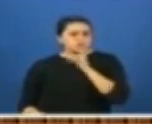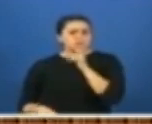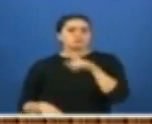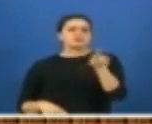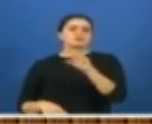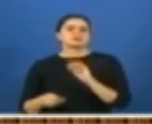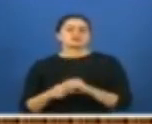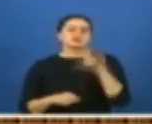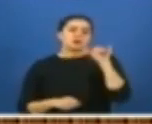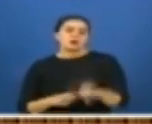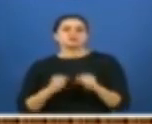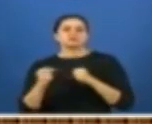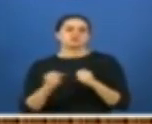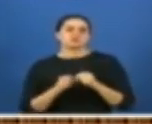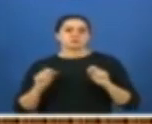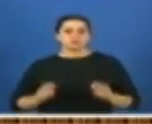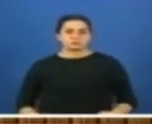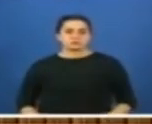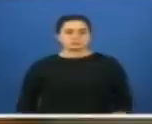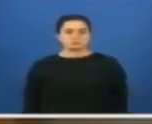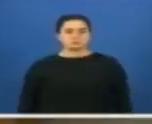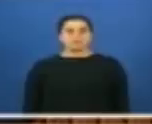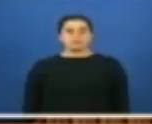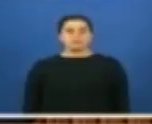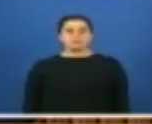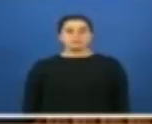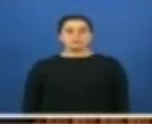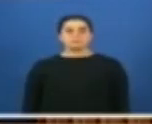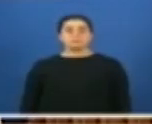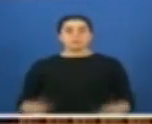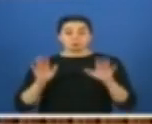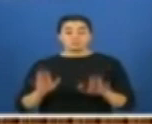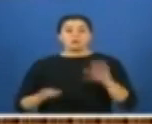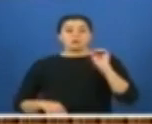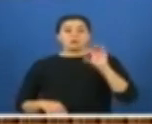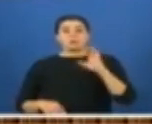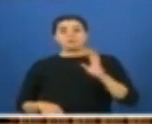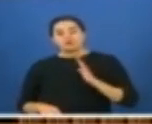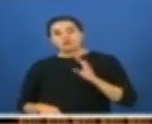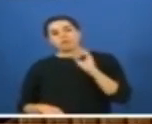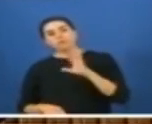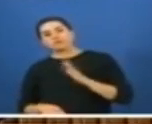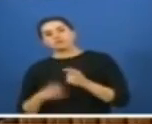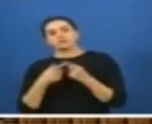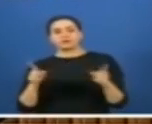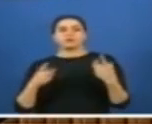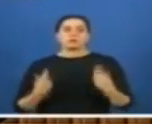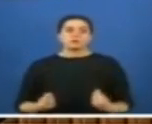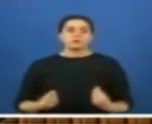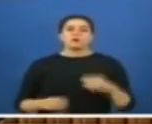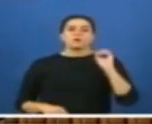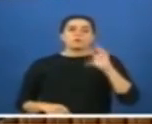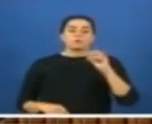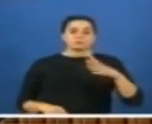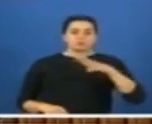sizin haklarınızı savunacağız. Ama öğretmen var, öğretmen var. Öğretmen